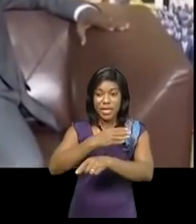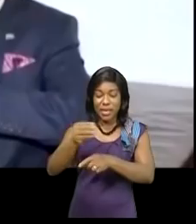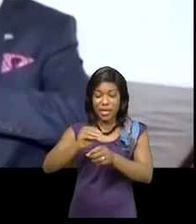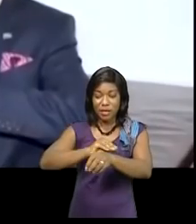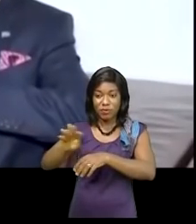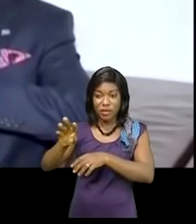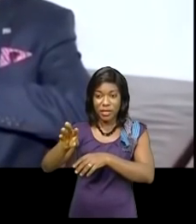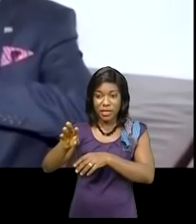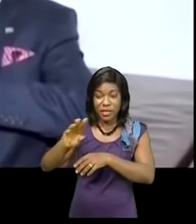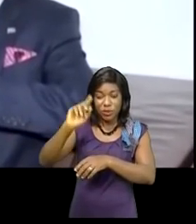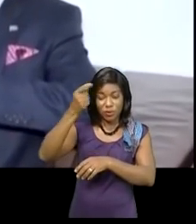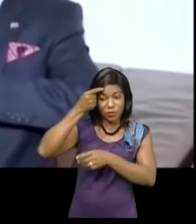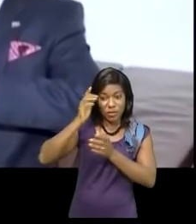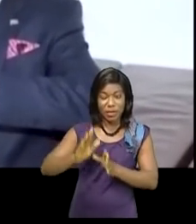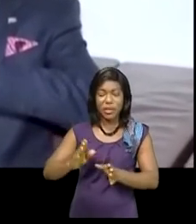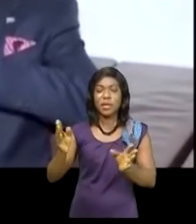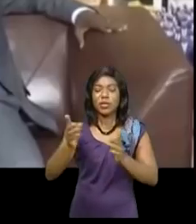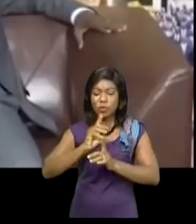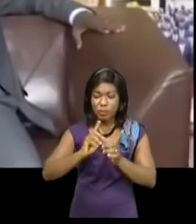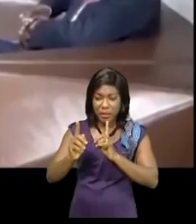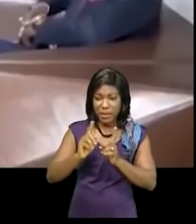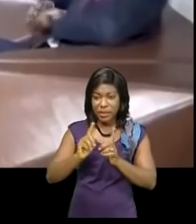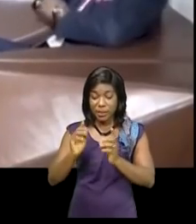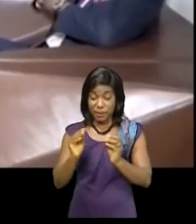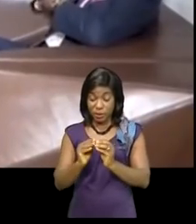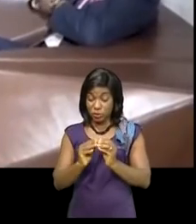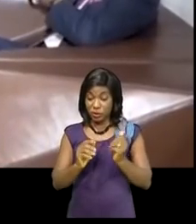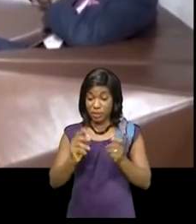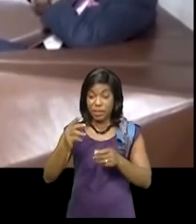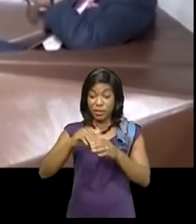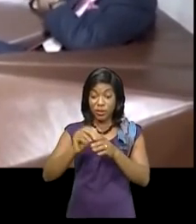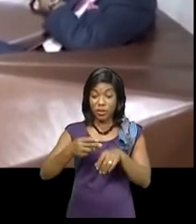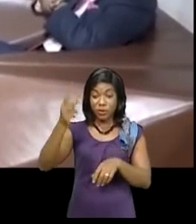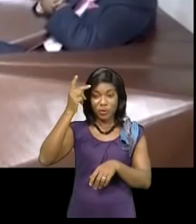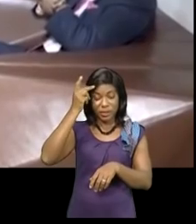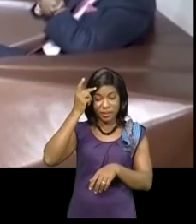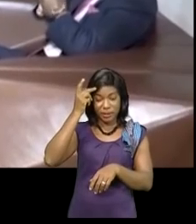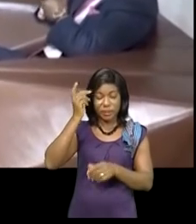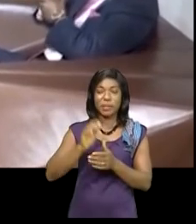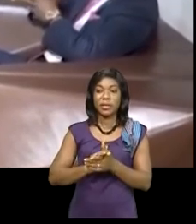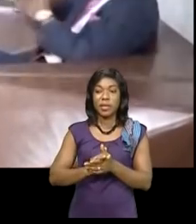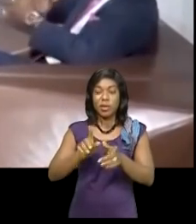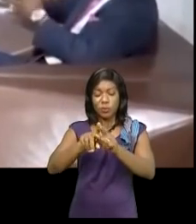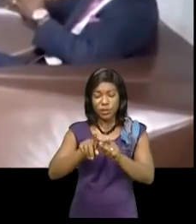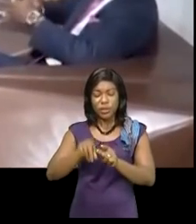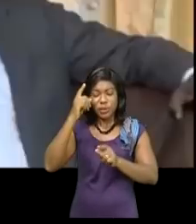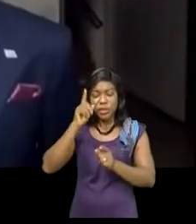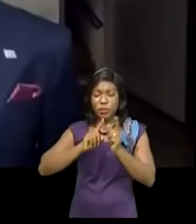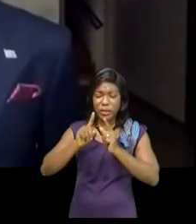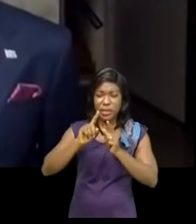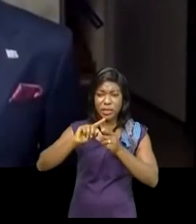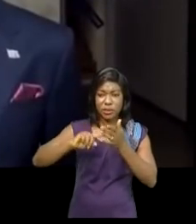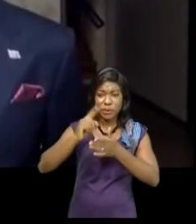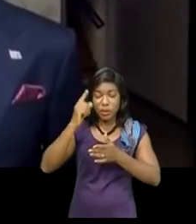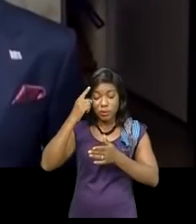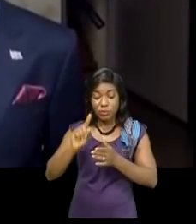gouverneur Jacques Gaboula ont parlé des infrastructures dans le Haut-Katanga, à l'agenda notamment des routes d'intérêt national et provincial. Nous